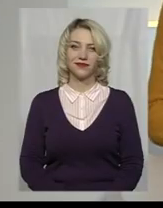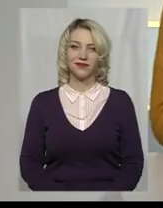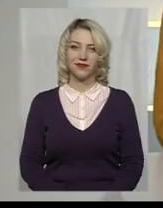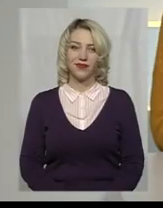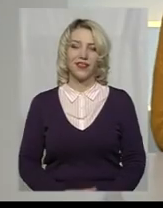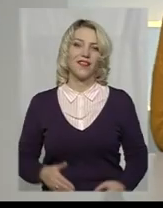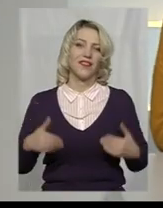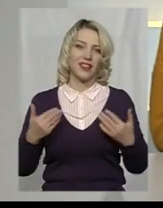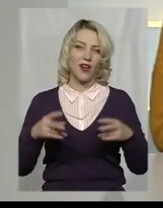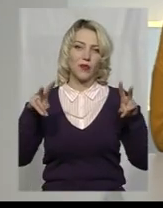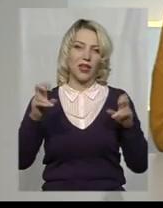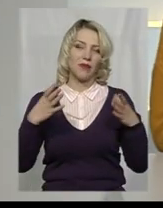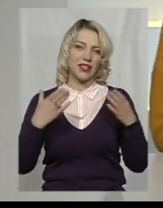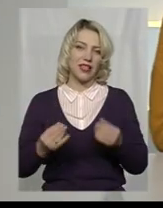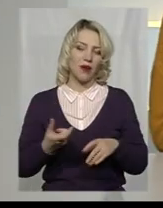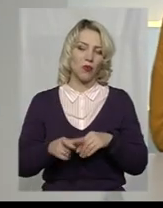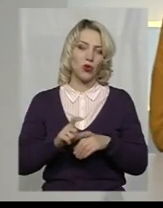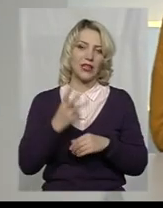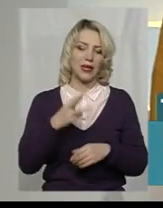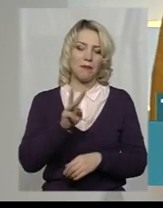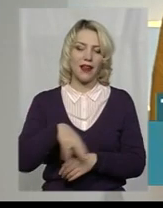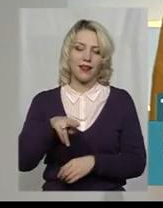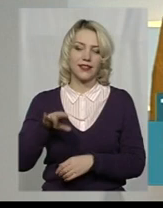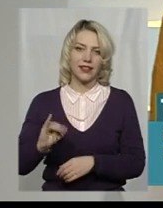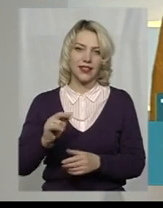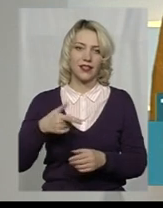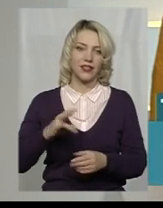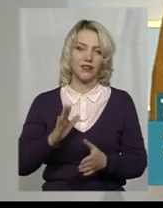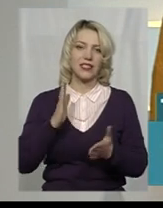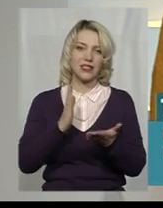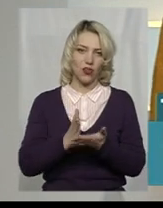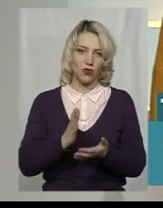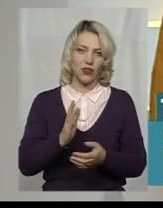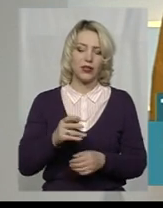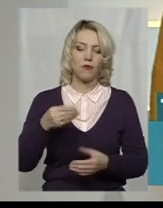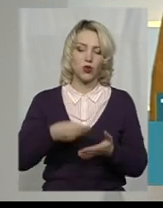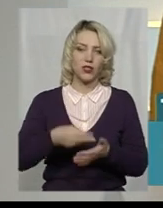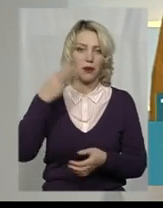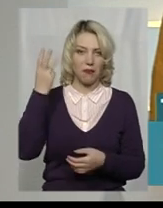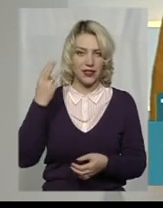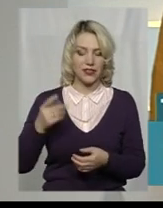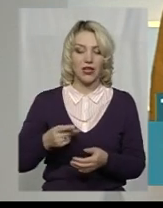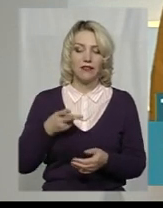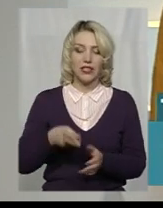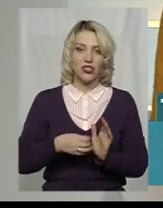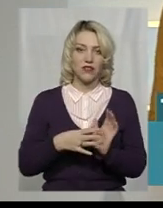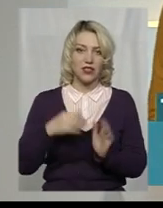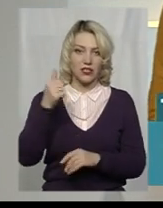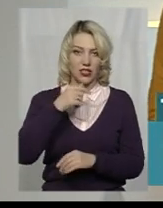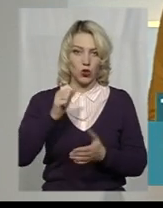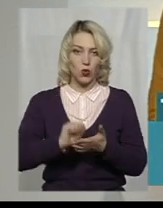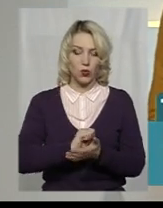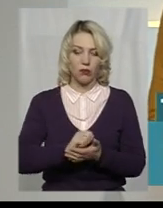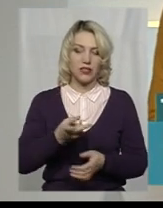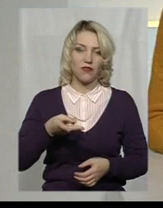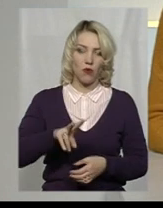Вітаємо у темі дня. Понад 3 мільярди гривень становитиме бюджет Хмельницького на 2019 рік. Документ із